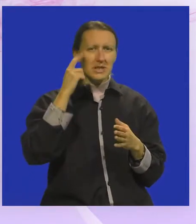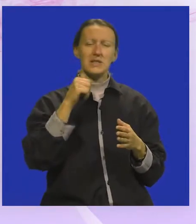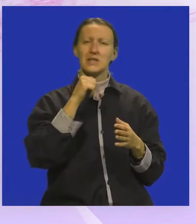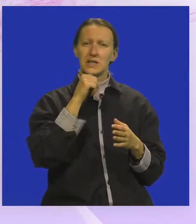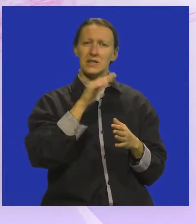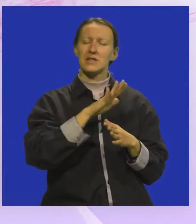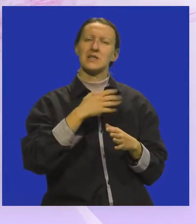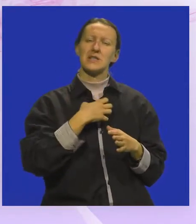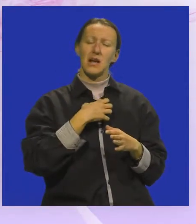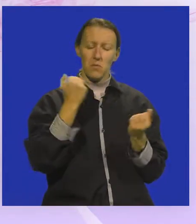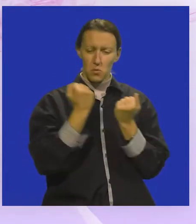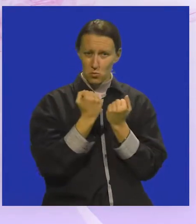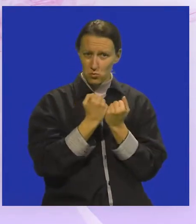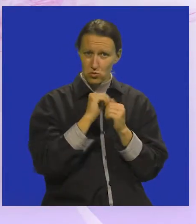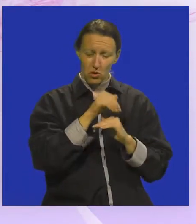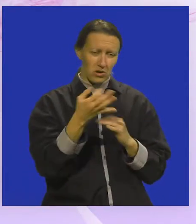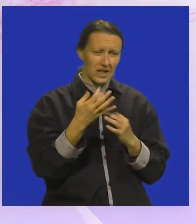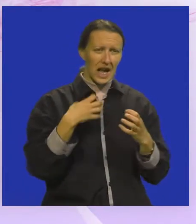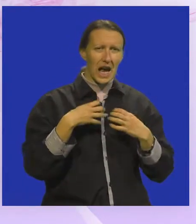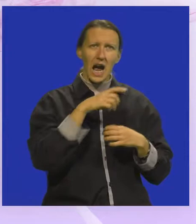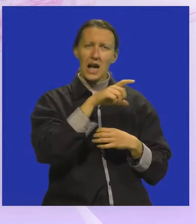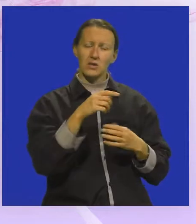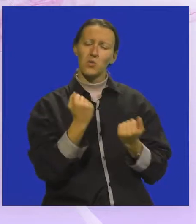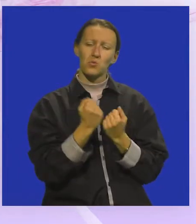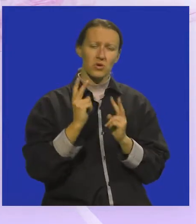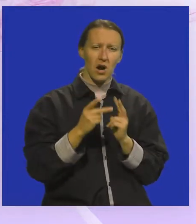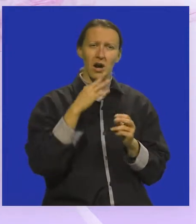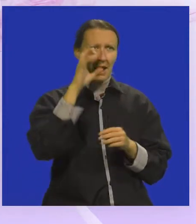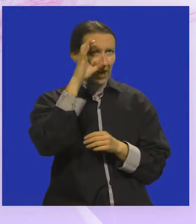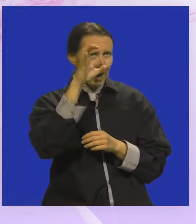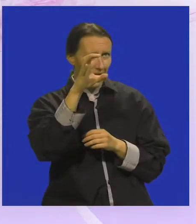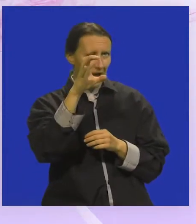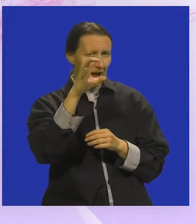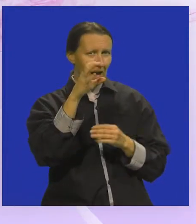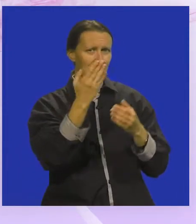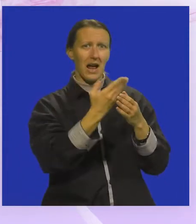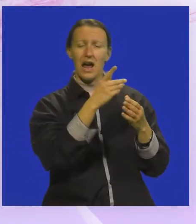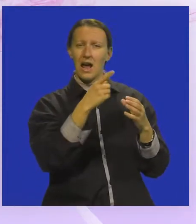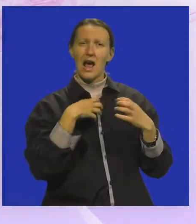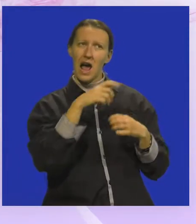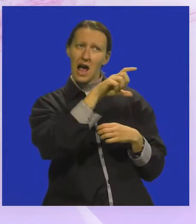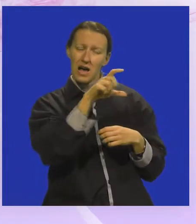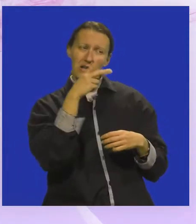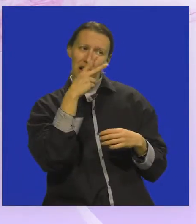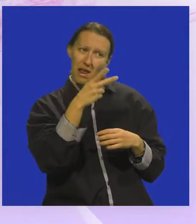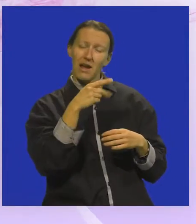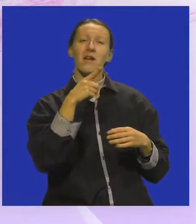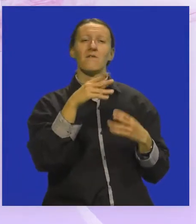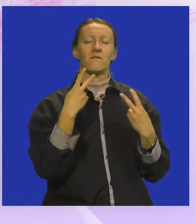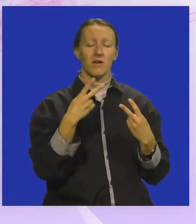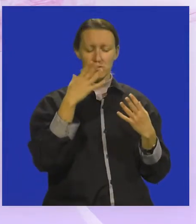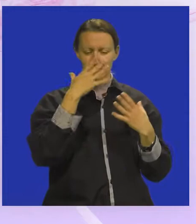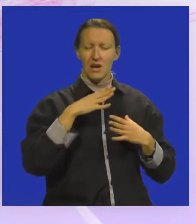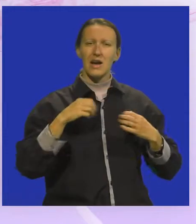samog učenja kroz neki dramski studio ili samo gledanja predstave, mislim da to jako doprinosi njihovom